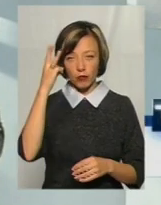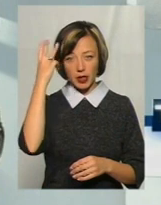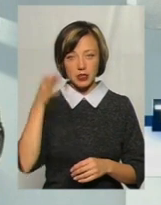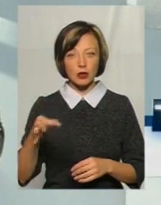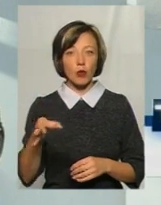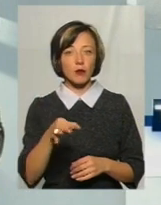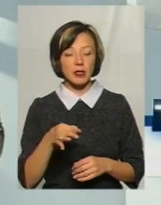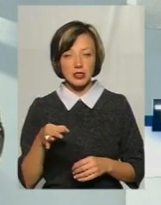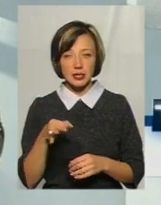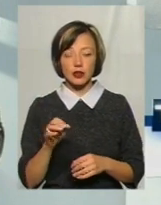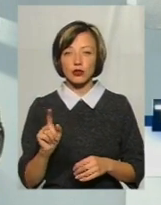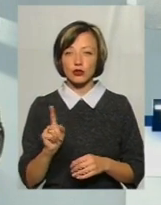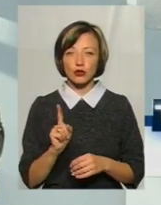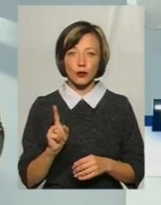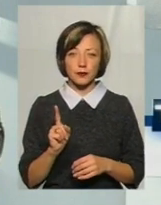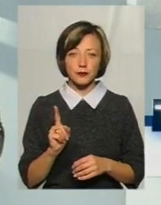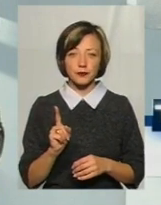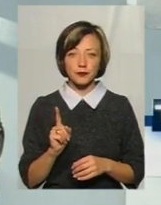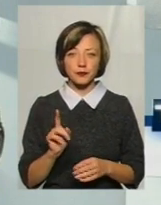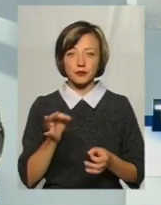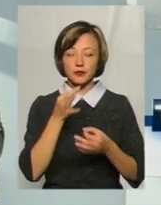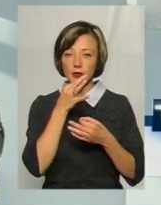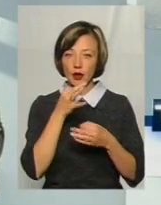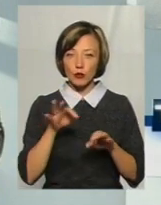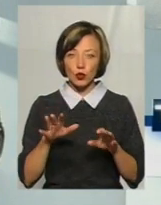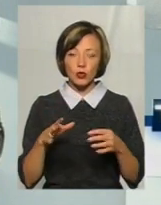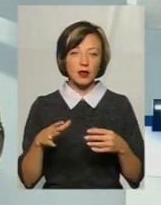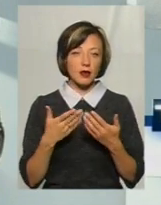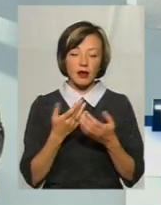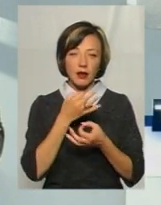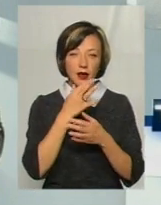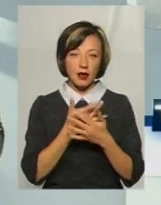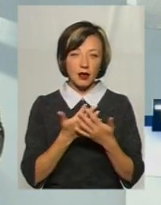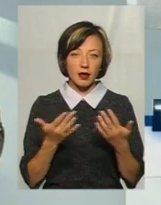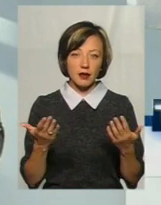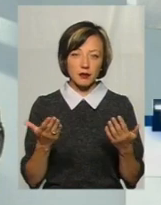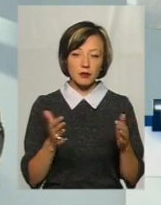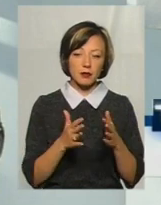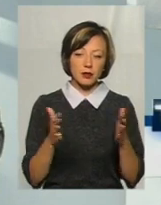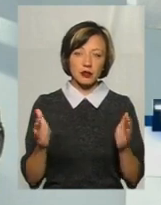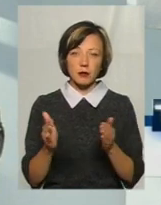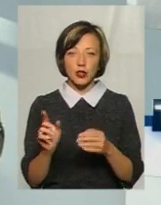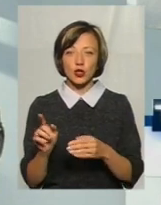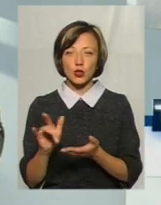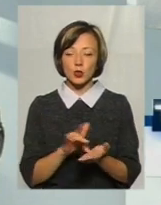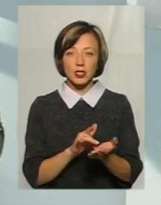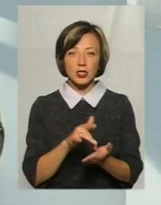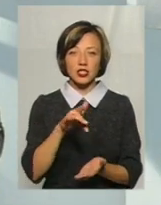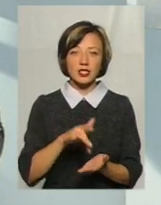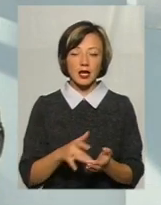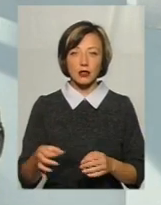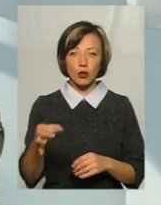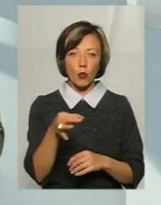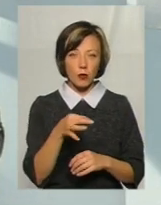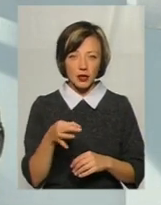що будь-які такі вже більш-менш туристичні центри області,